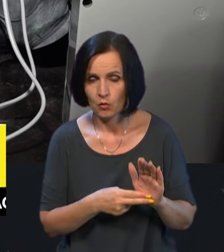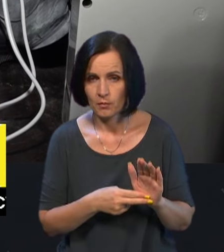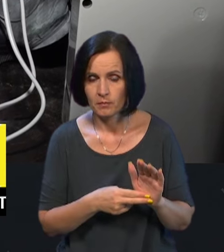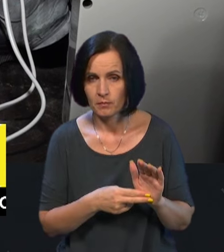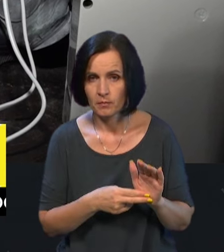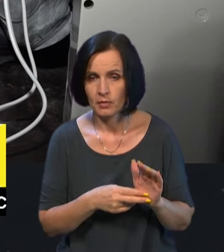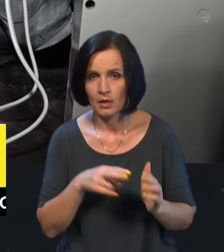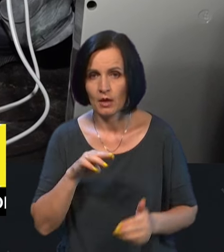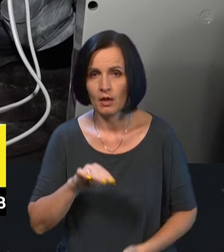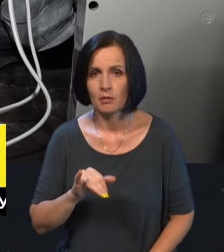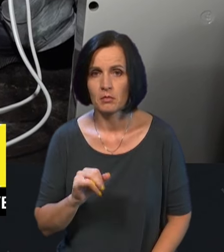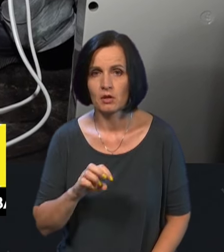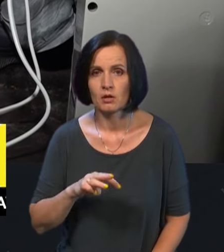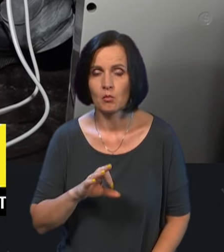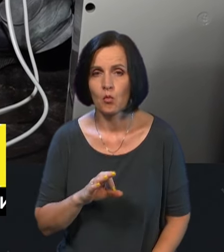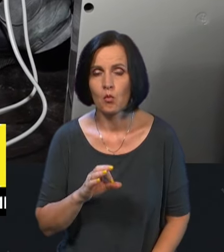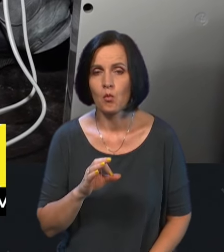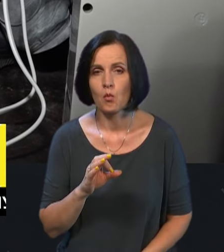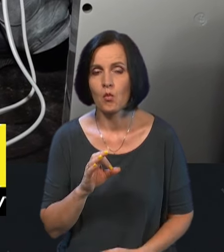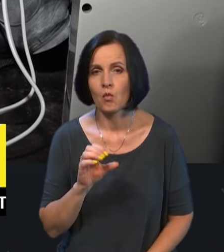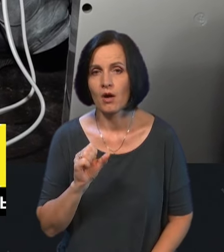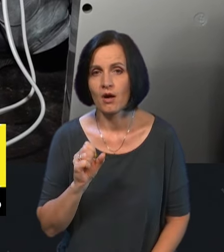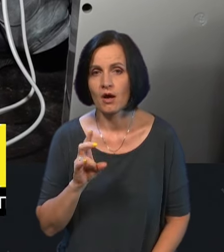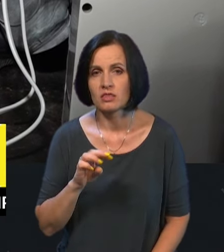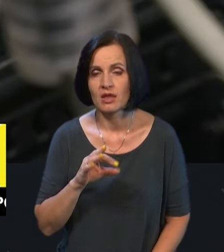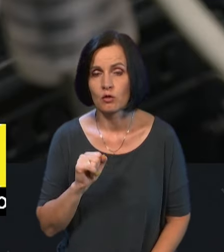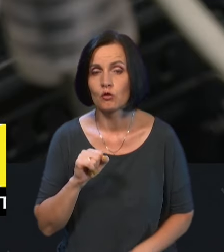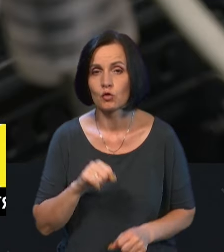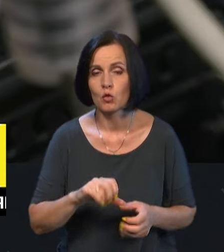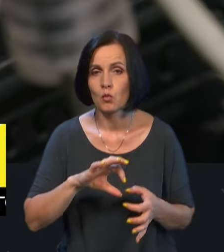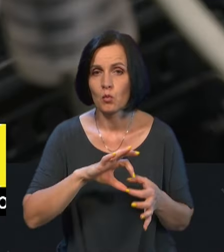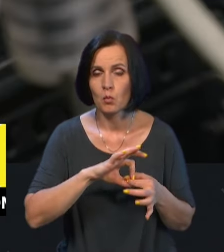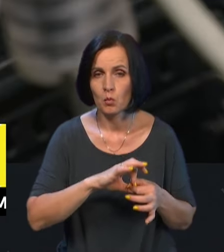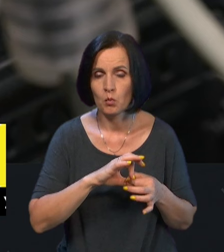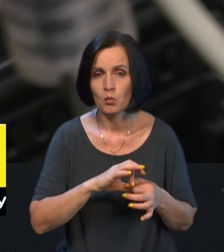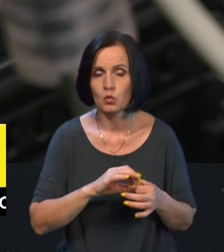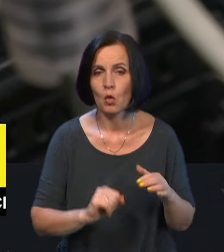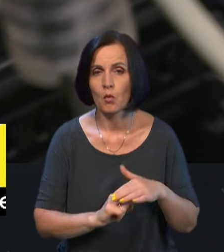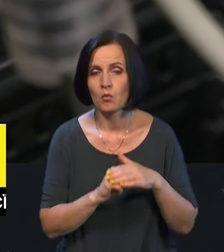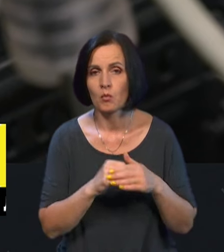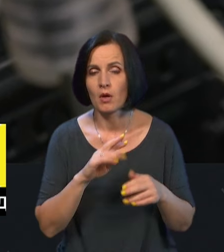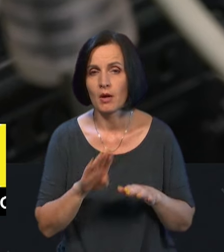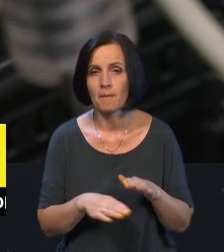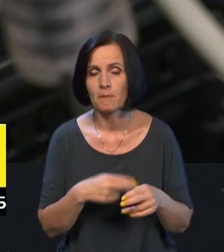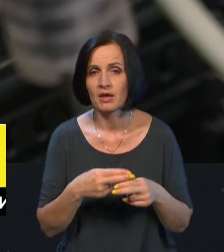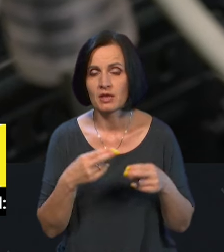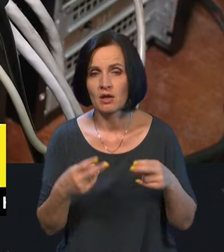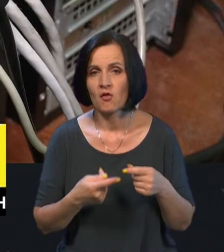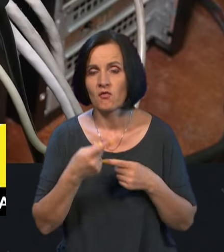мімо антенну, яка вам допоможе під'єднатися до базової станції на відстані 5, 10, 15, навіть 20